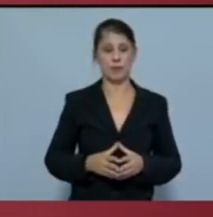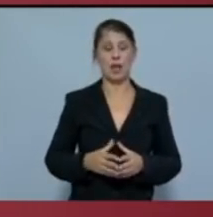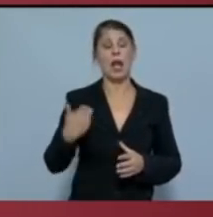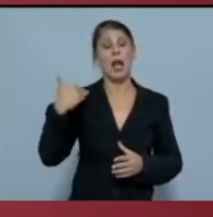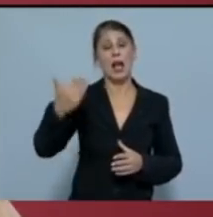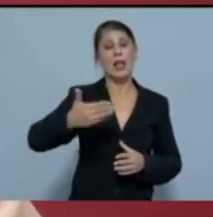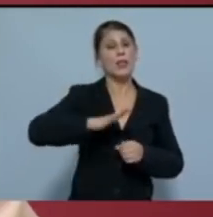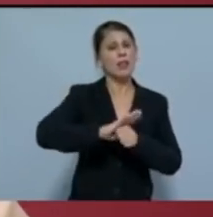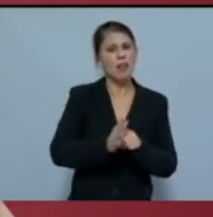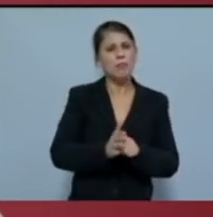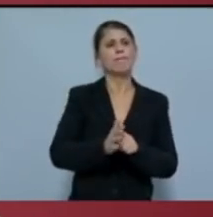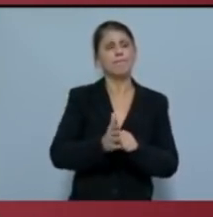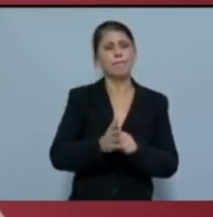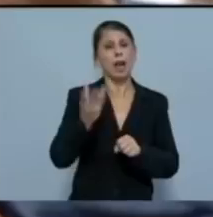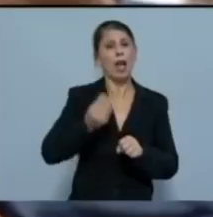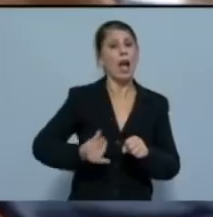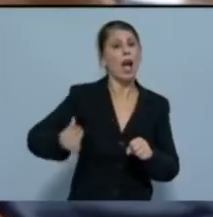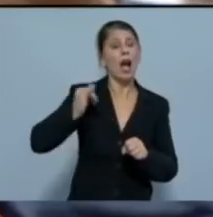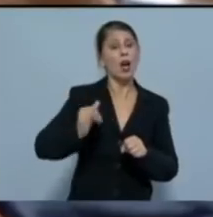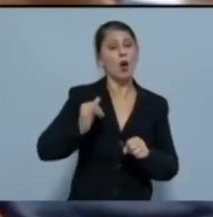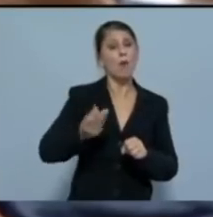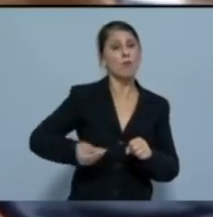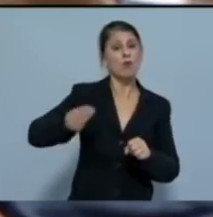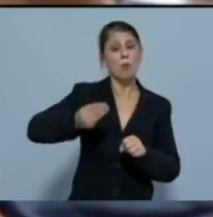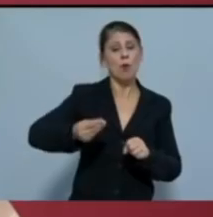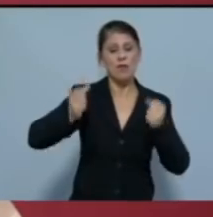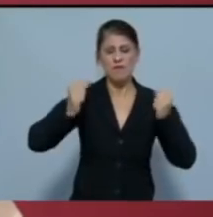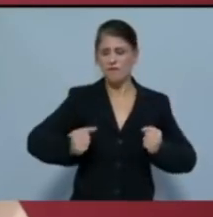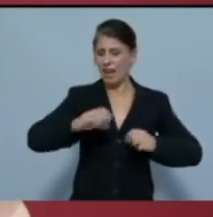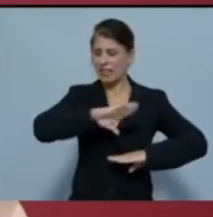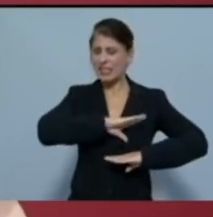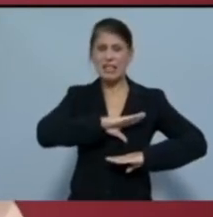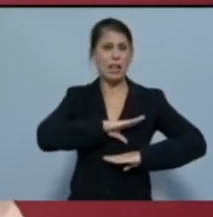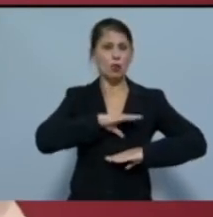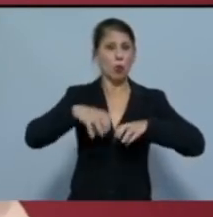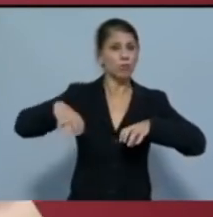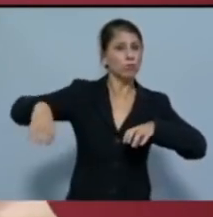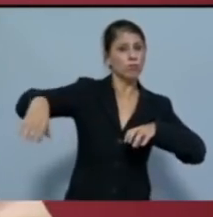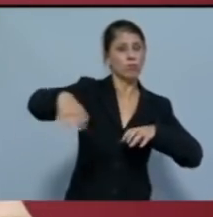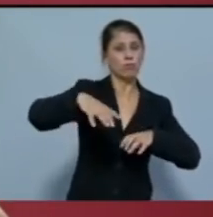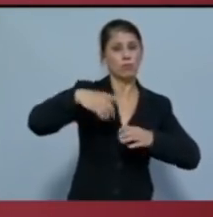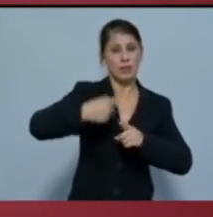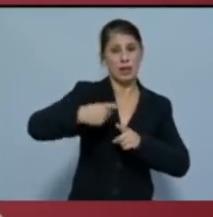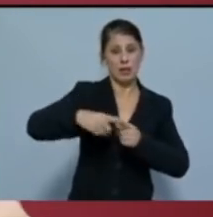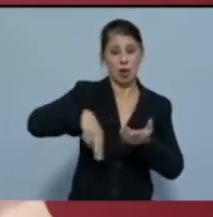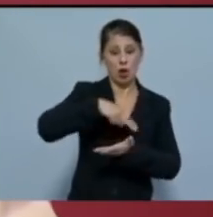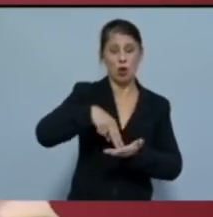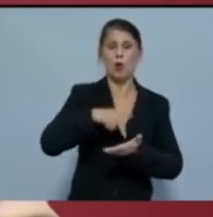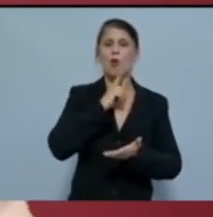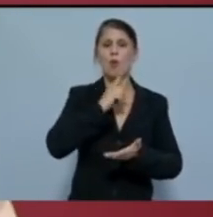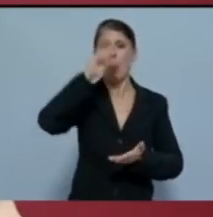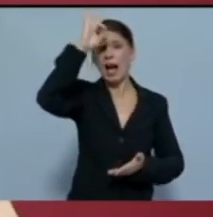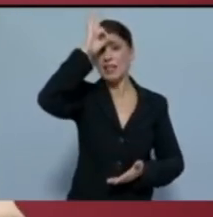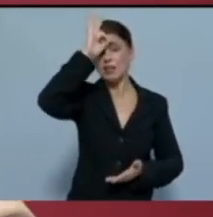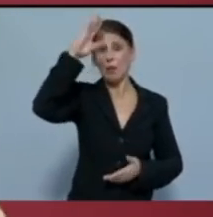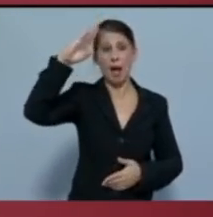γεμίσει με ακόμα περισσότερες βάσεις στη χώρα. Αναλαμβάνοντας ρόλο χωροφύλακα των